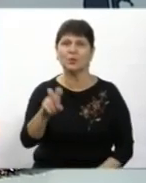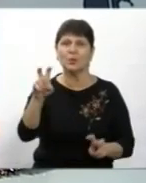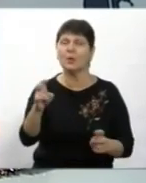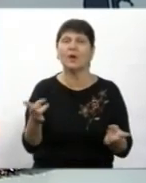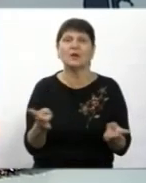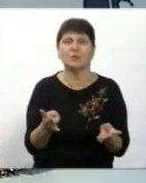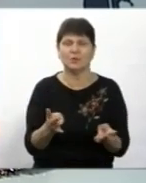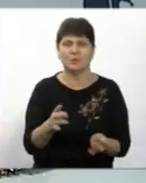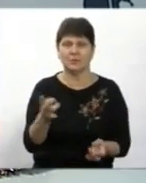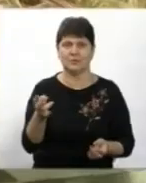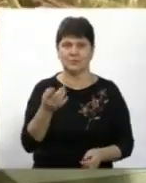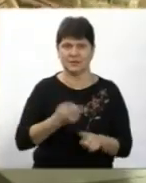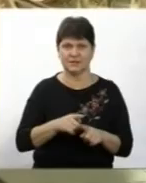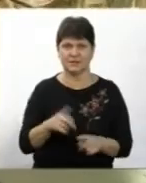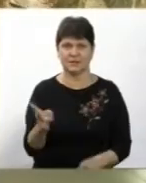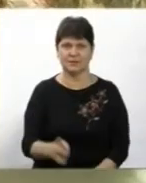Дивіться